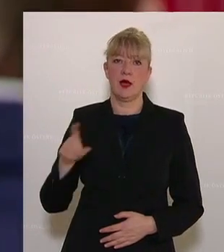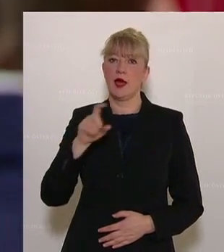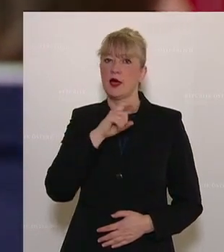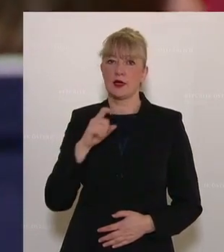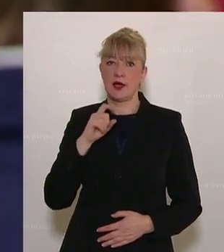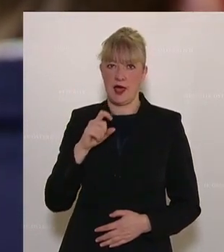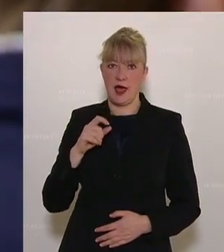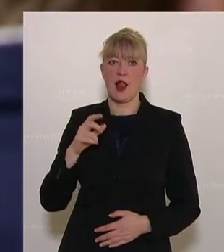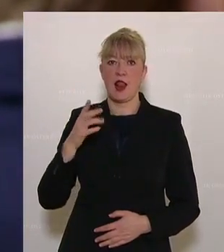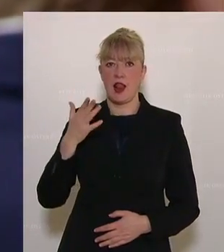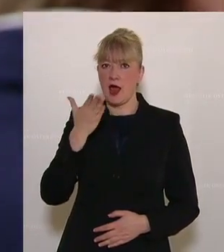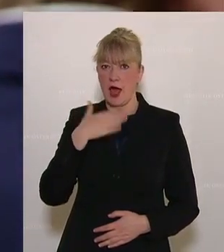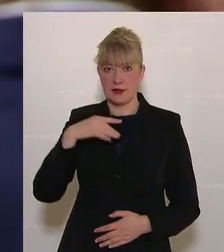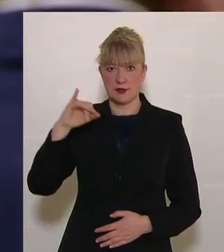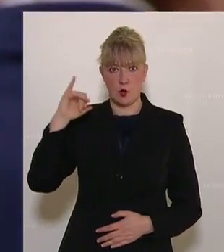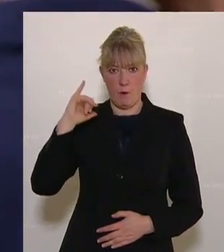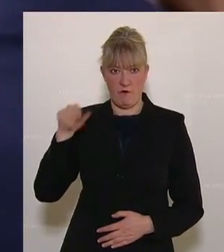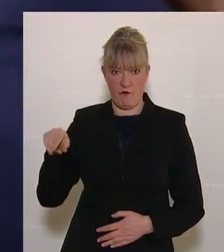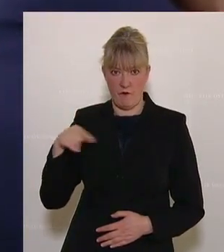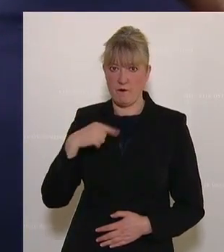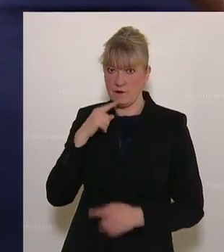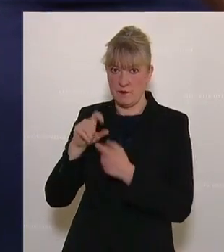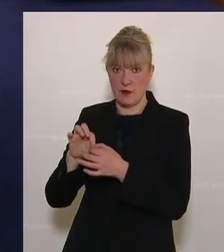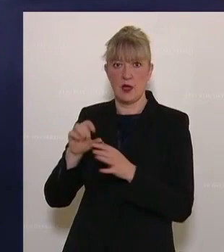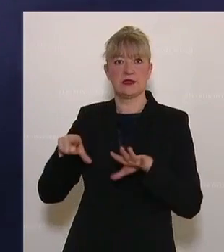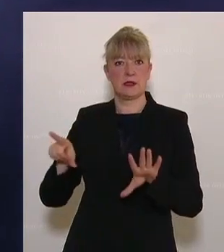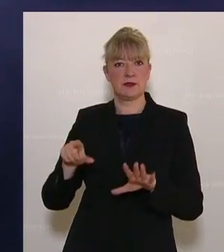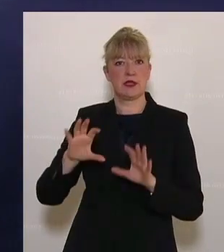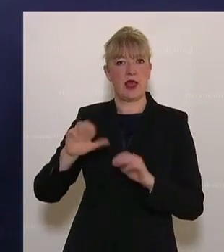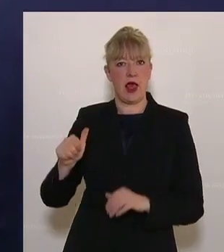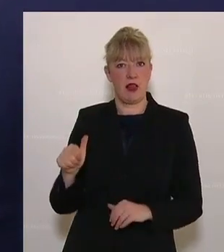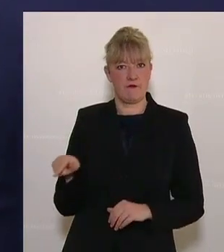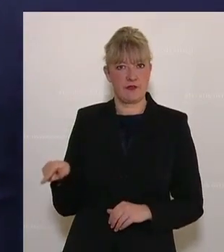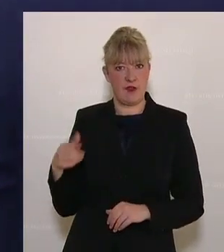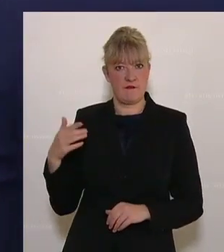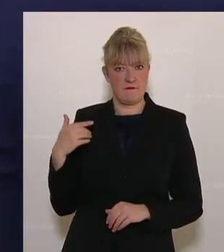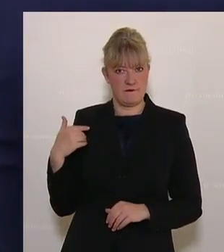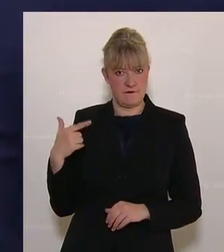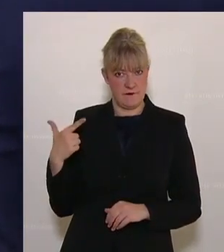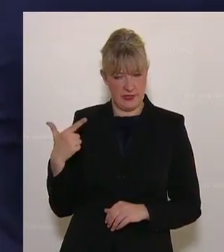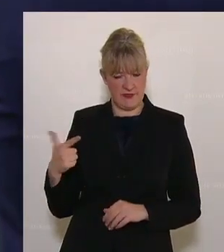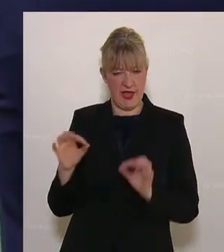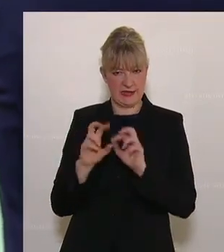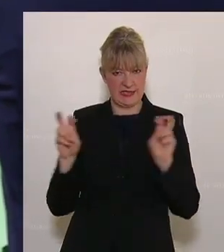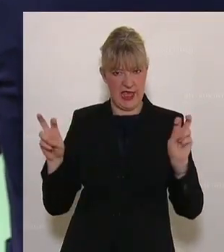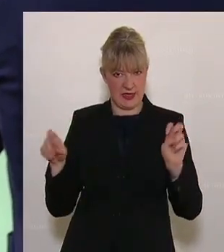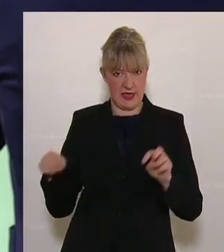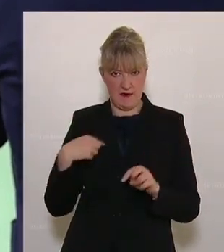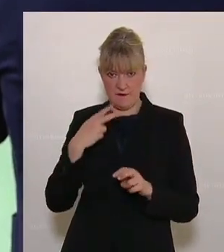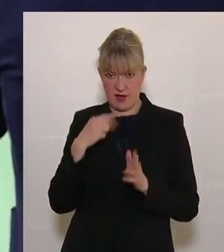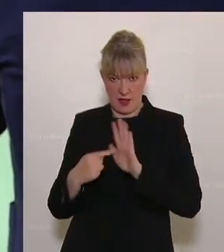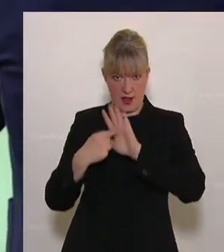bei der Budget-Generaldebatte am 17.11. zwei Zitate bringen.